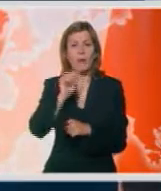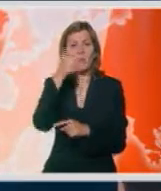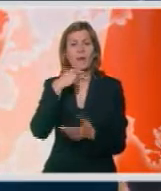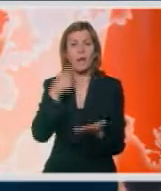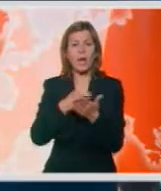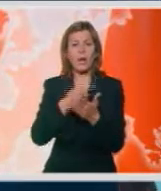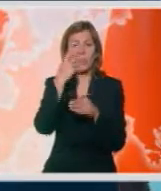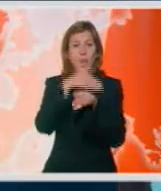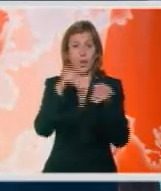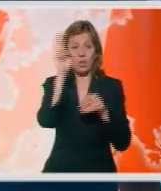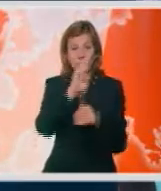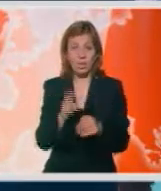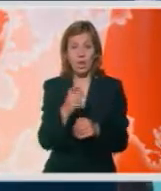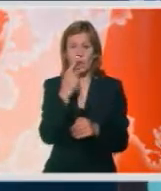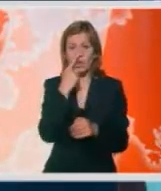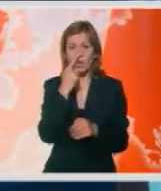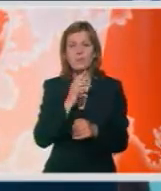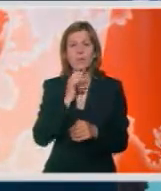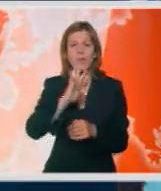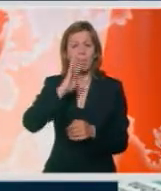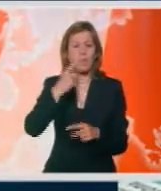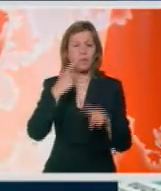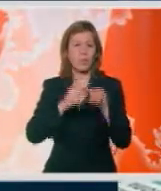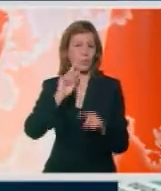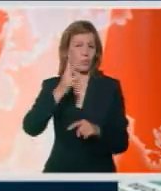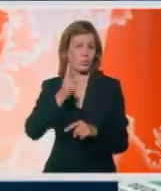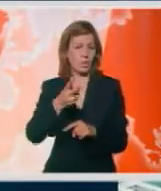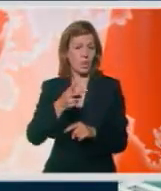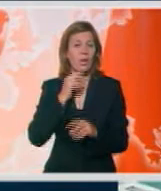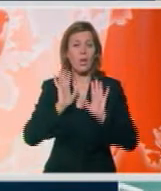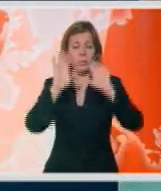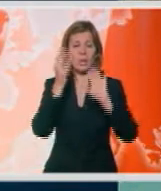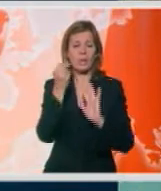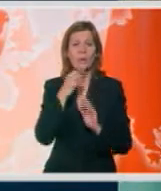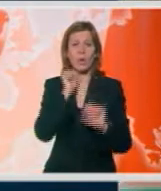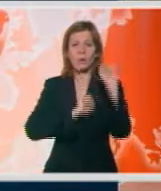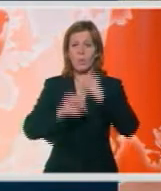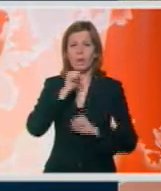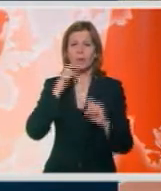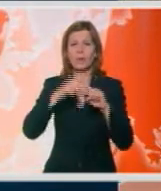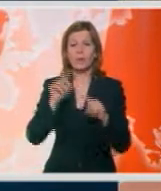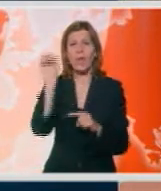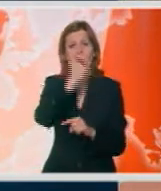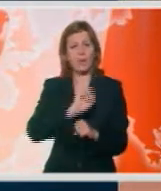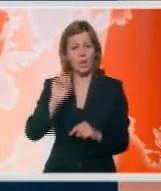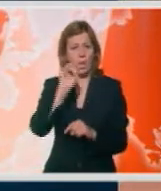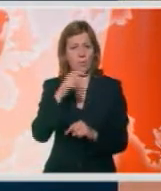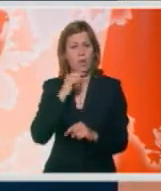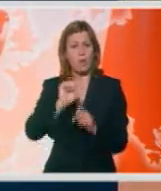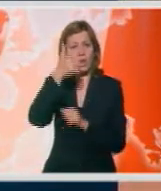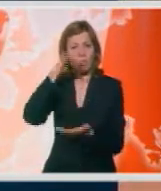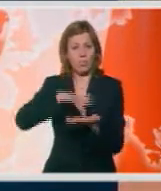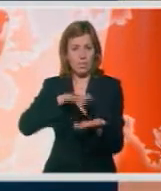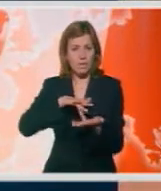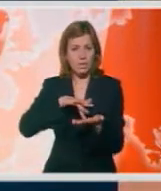i ček na milijon dolara, Rusije peti put druga. Odbojkašice Srbije odbranile su titulu u Evropskoj ligi. Za branice